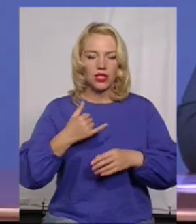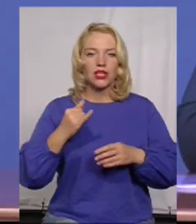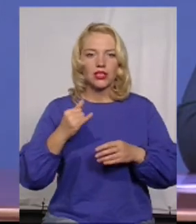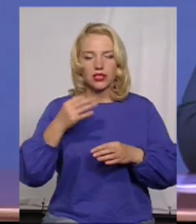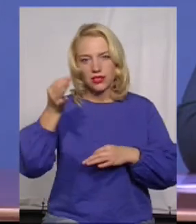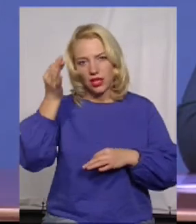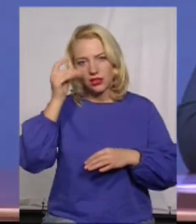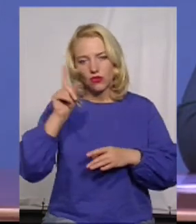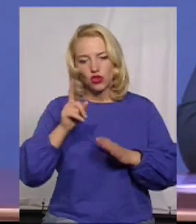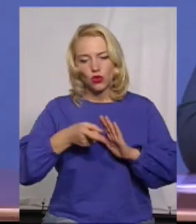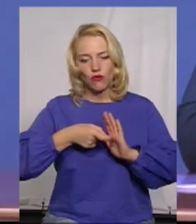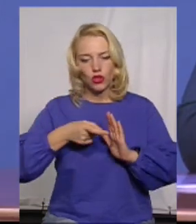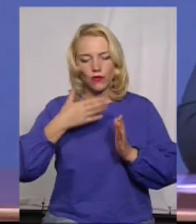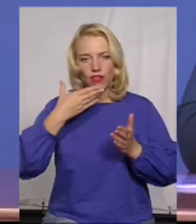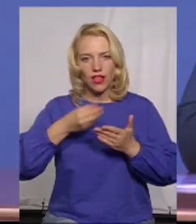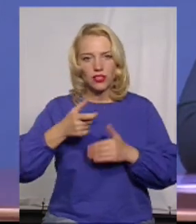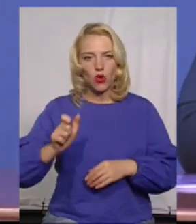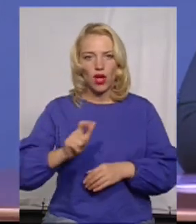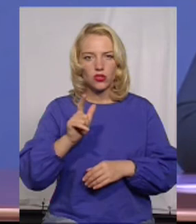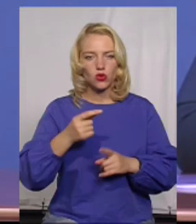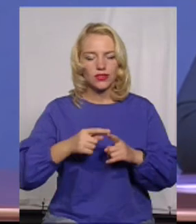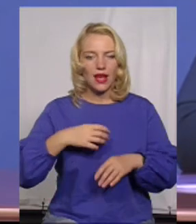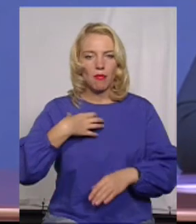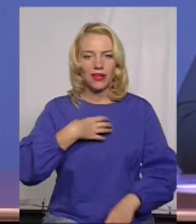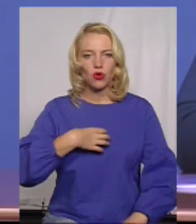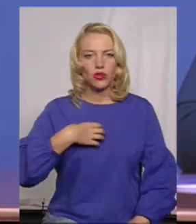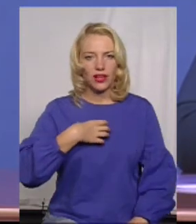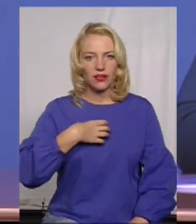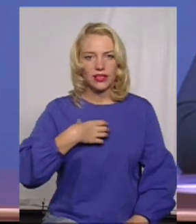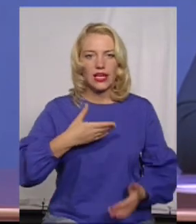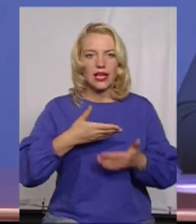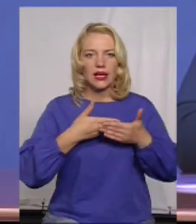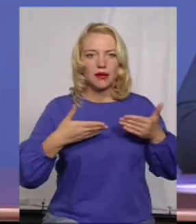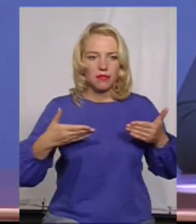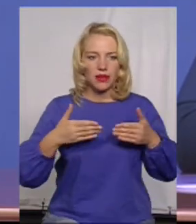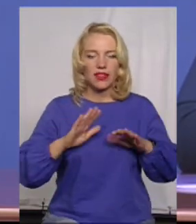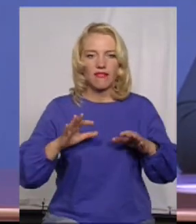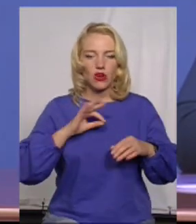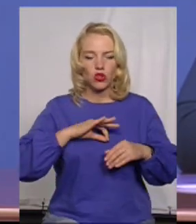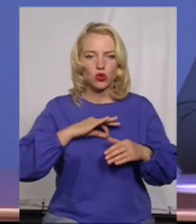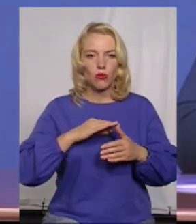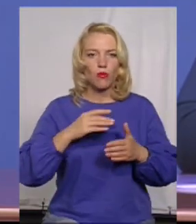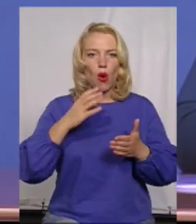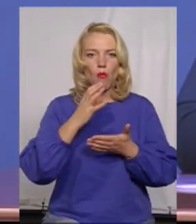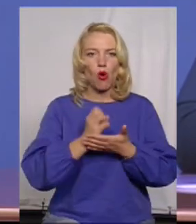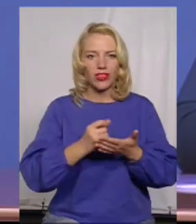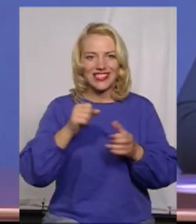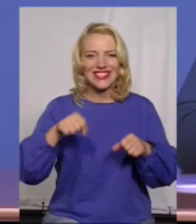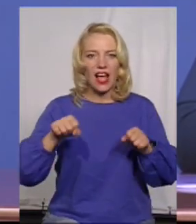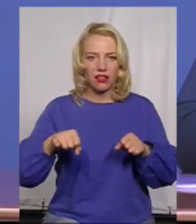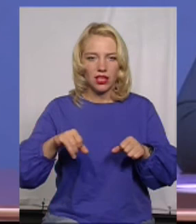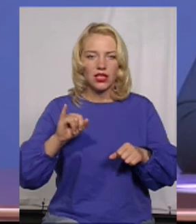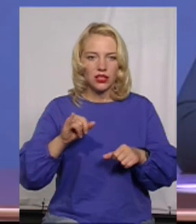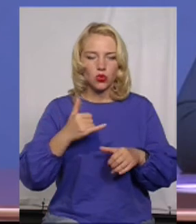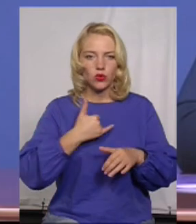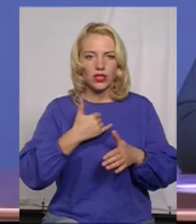видобуток власного газу – це є пріоритет. Ми не використовуємо потенціал. У нас десь 1